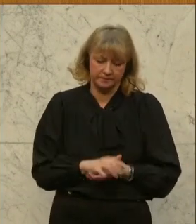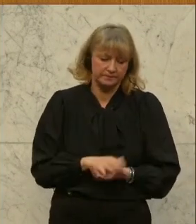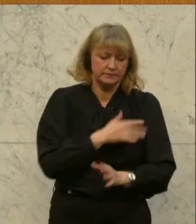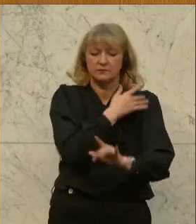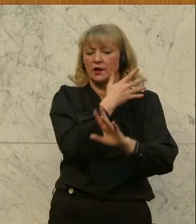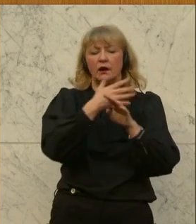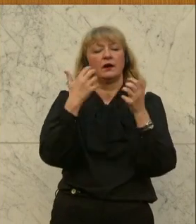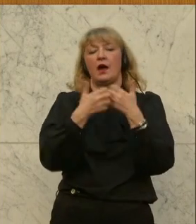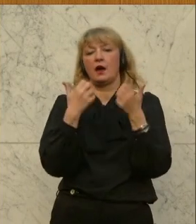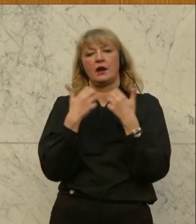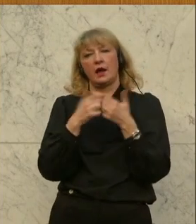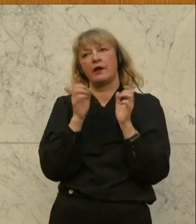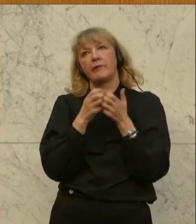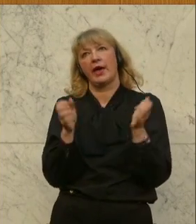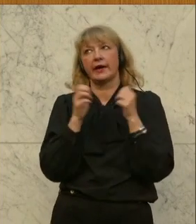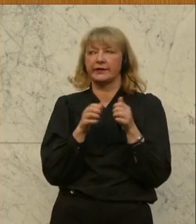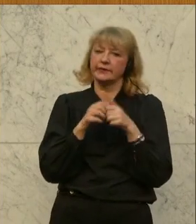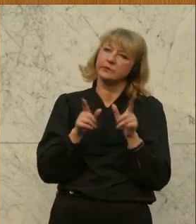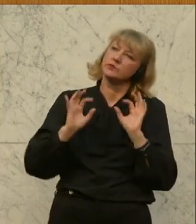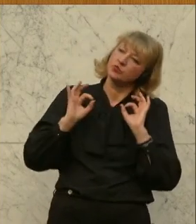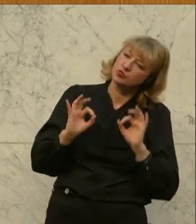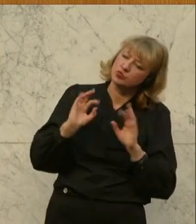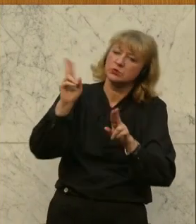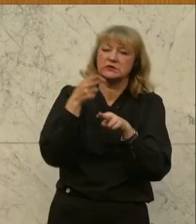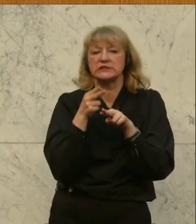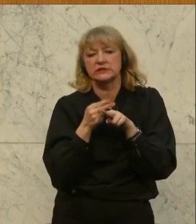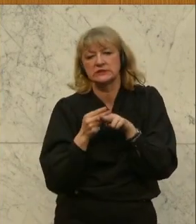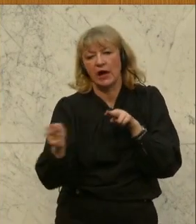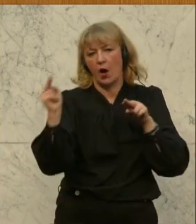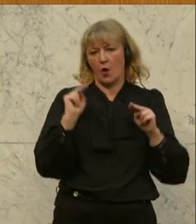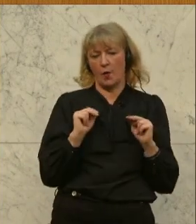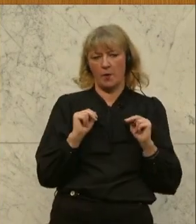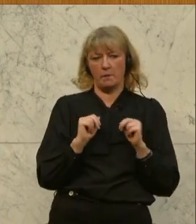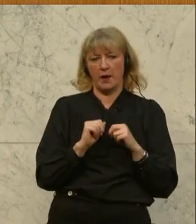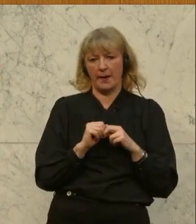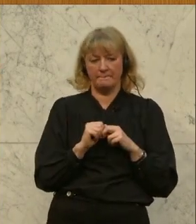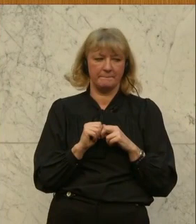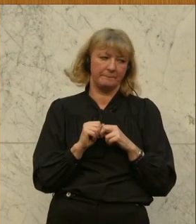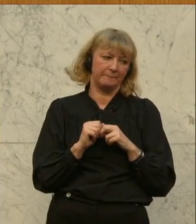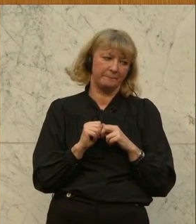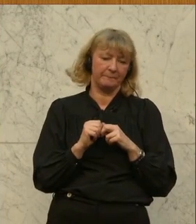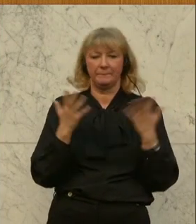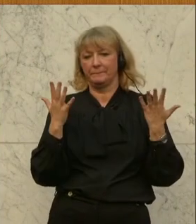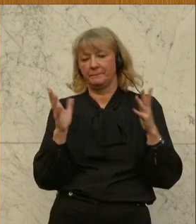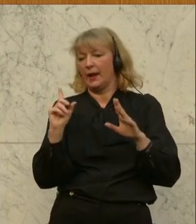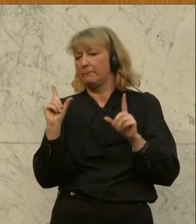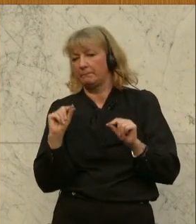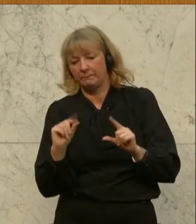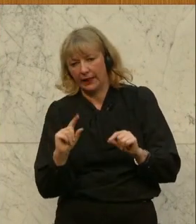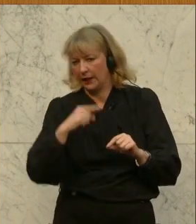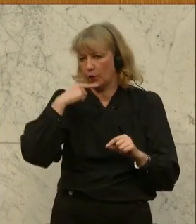Märchen vom verlässlichen, vom sauberen, vom billigen